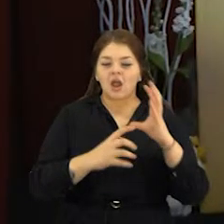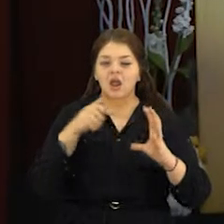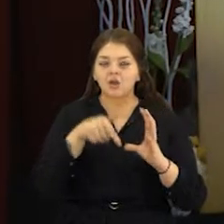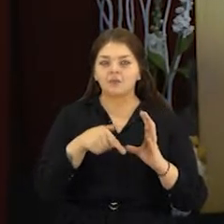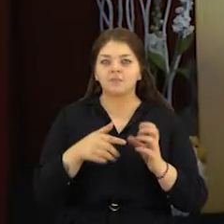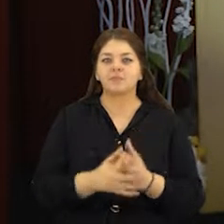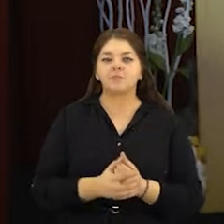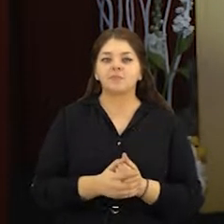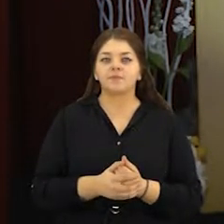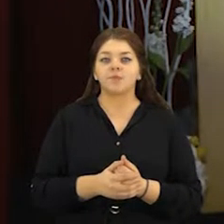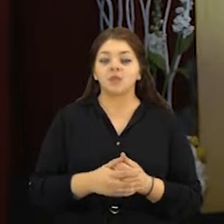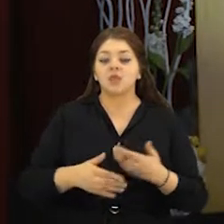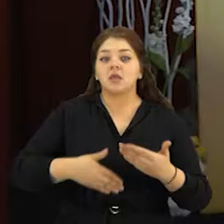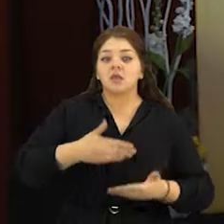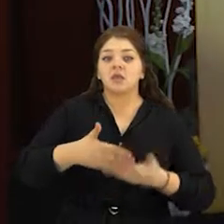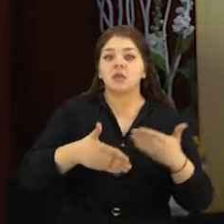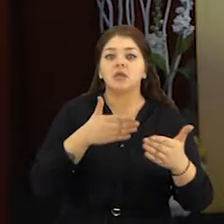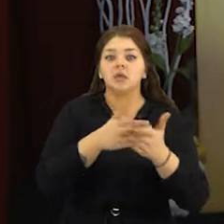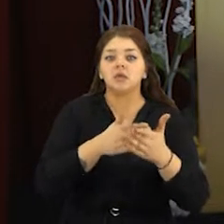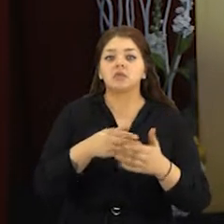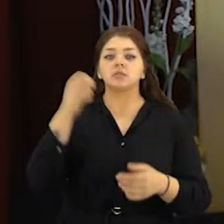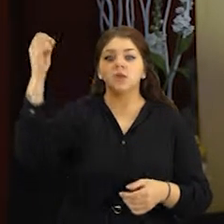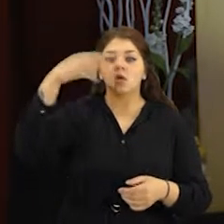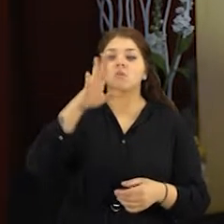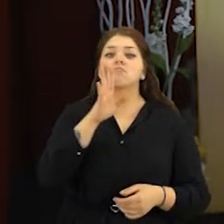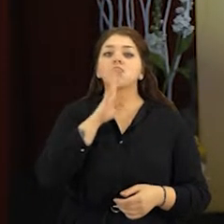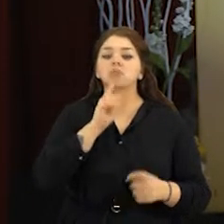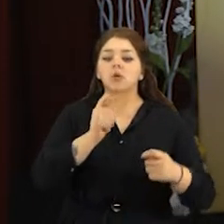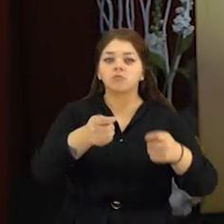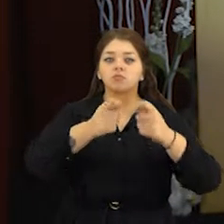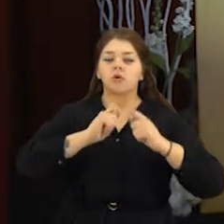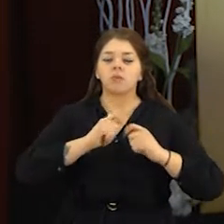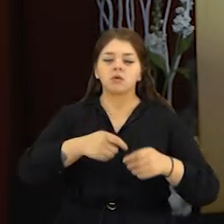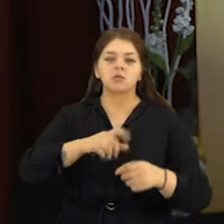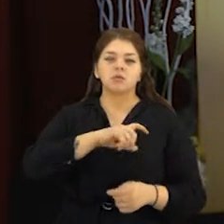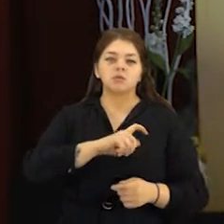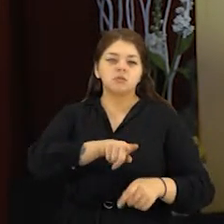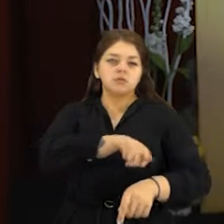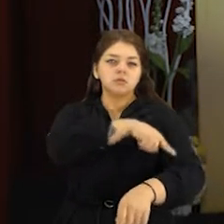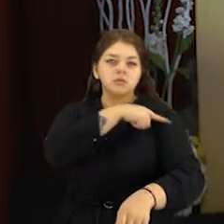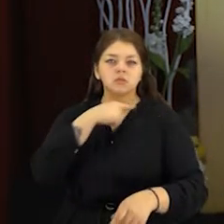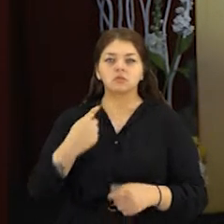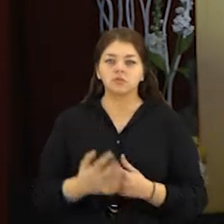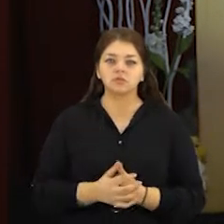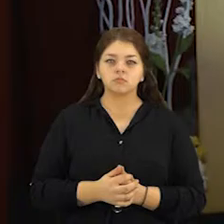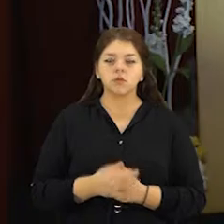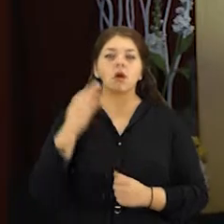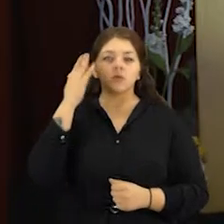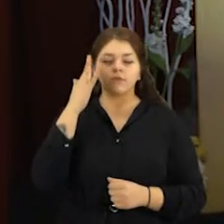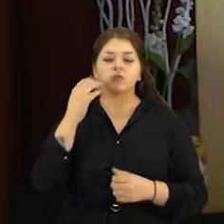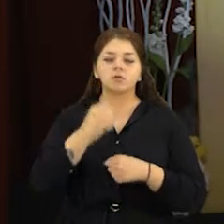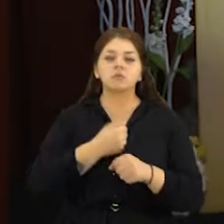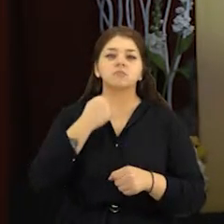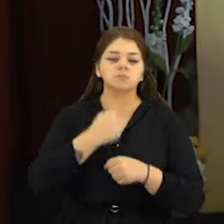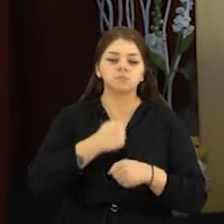Kelias iki saulės nominacijos, saulės moters nominacijos yra pakankamai ilgas. Aš manau, kad tai turėtų būti